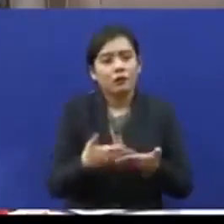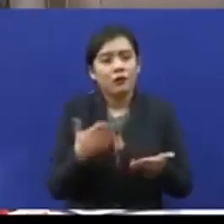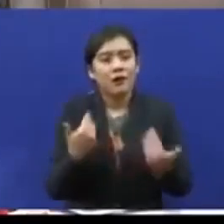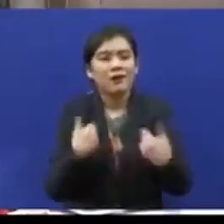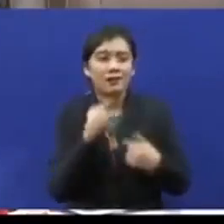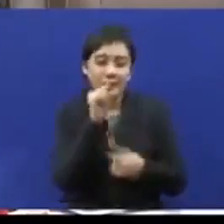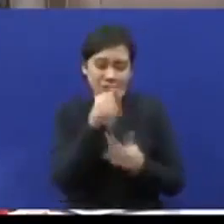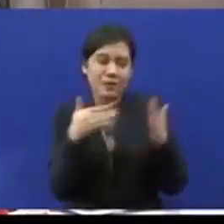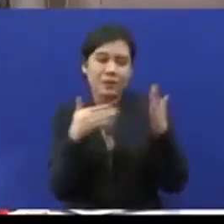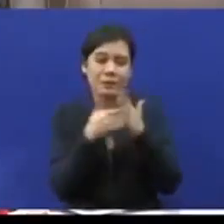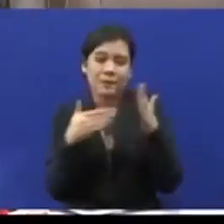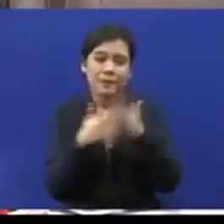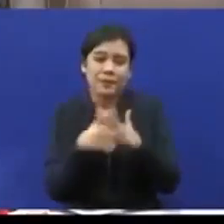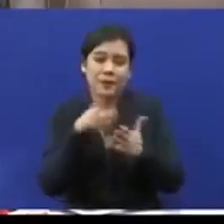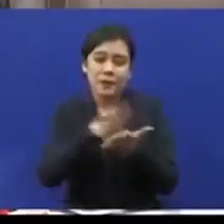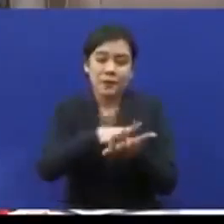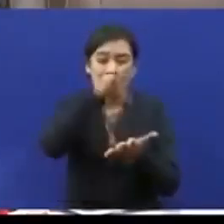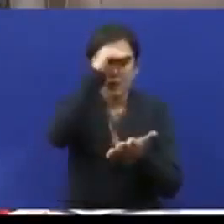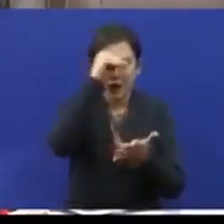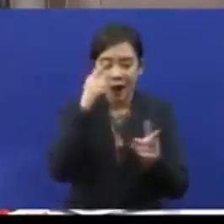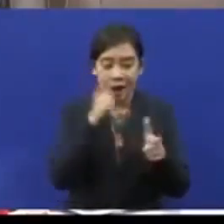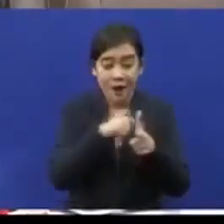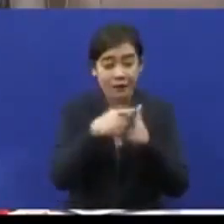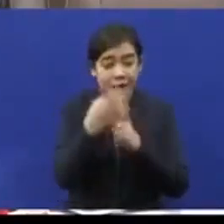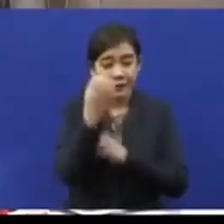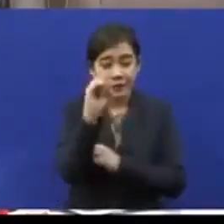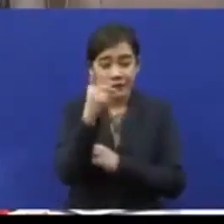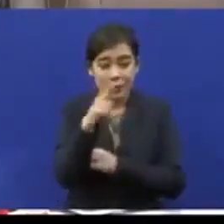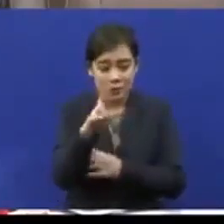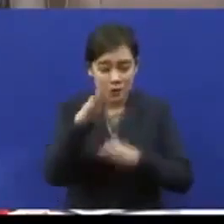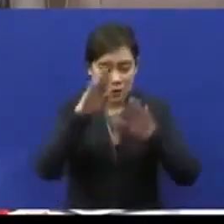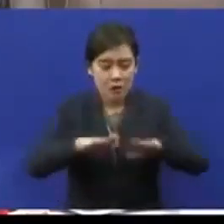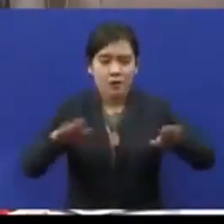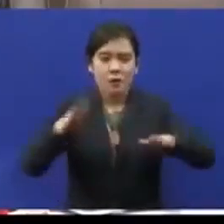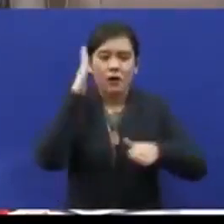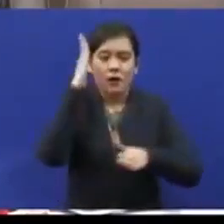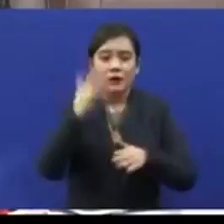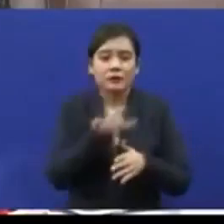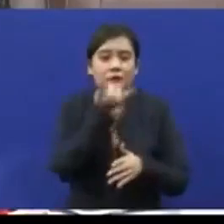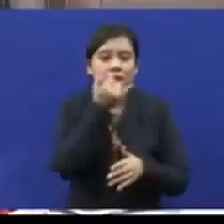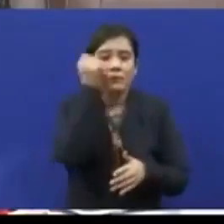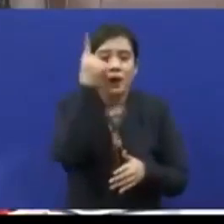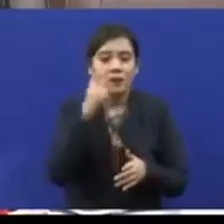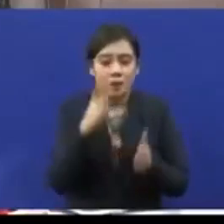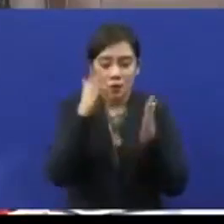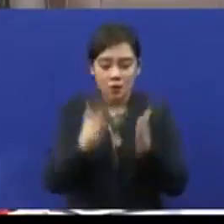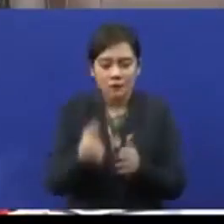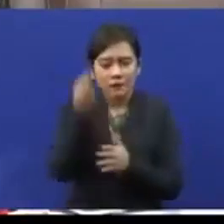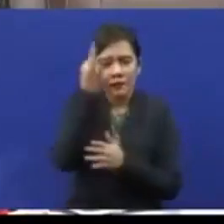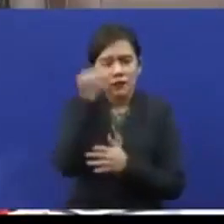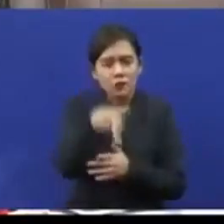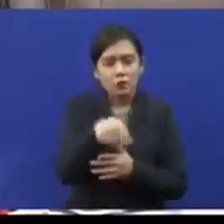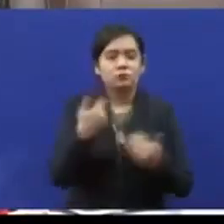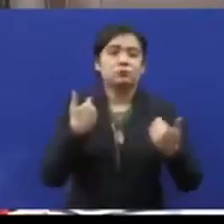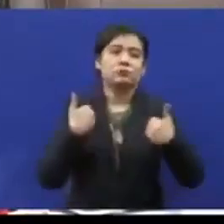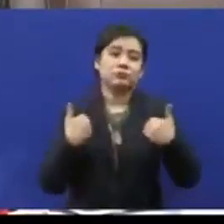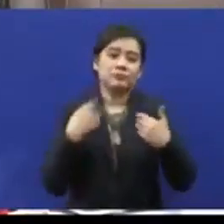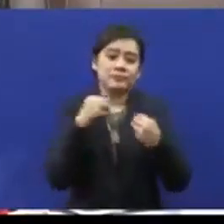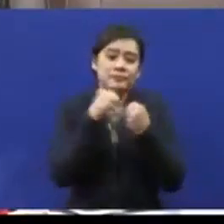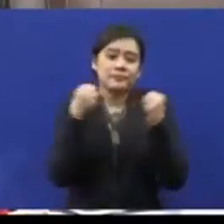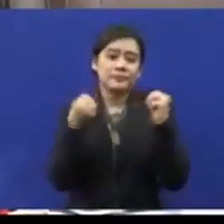halangan pembelajaran ataupun ketidakupayan, anak-anak akan disalah sangka. Orang sangka mereka ada masalah